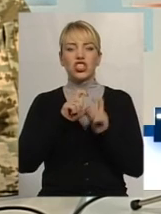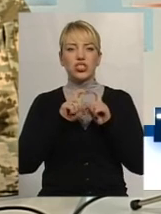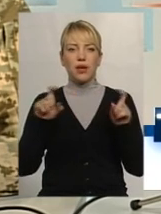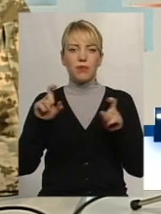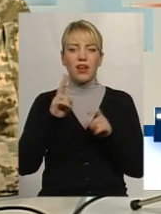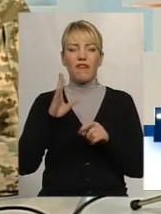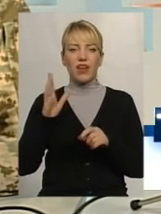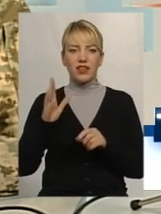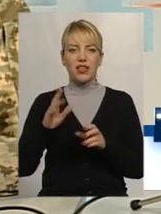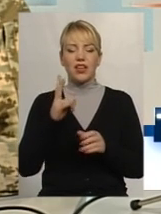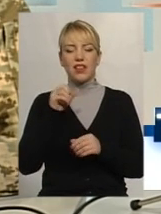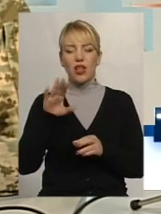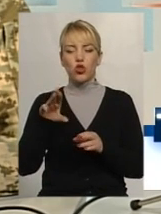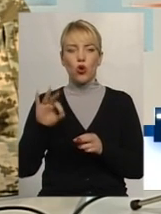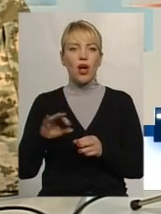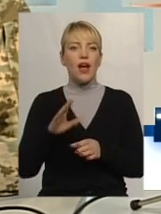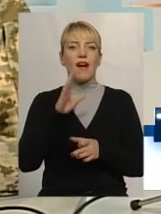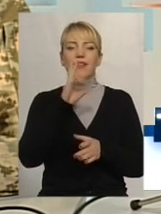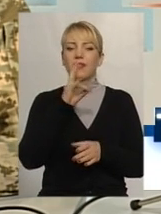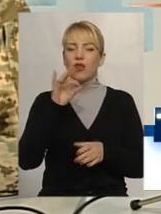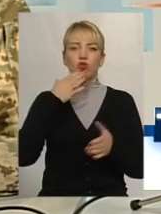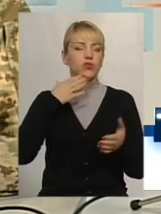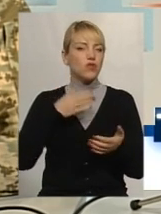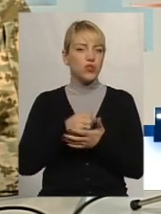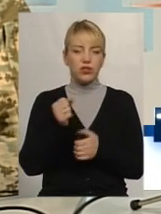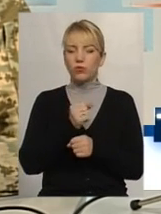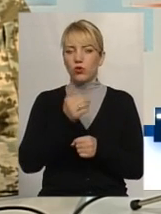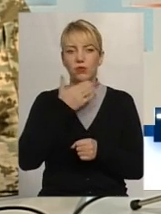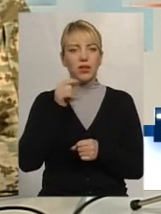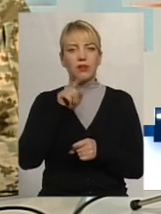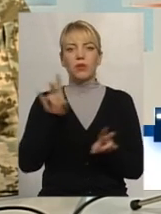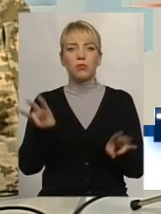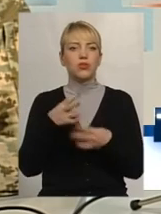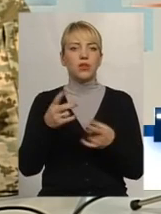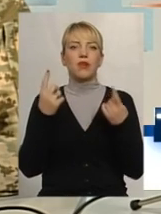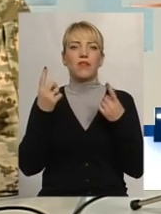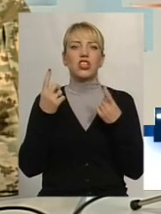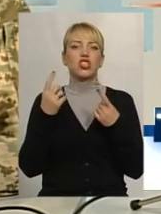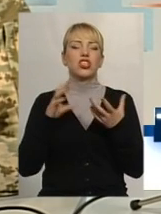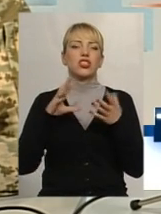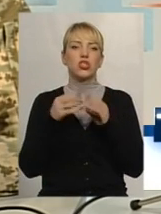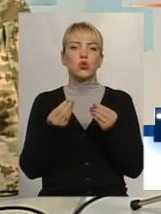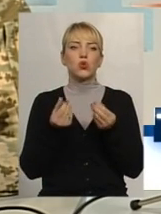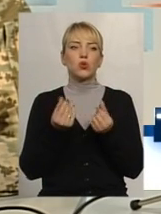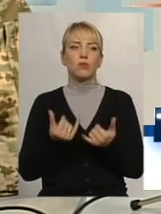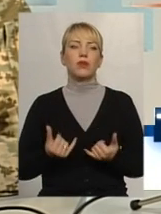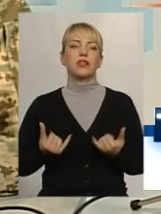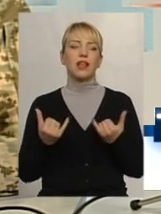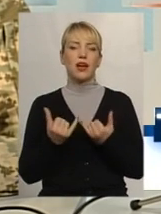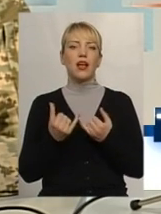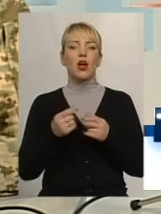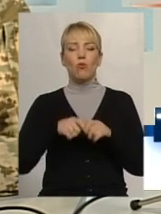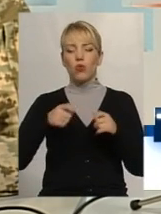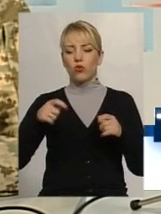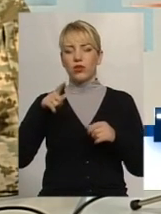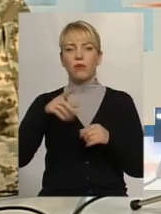НАТО не володіє зброєю власною, тому там і не потрібні величезні суми для бюрократів. Недостатньо